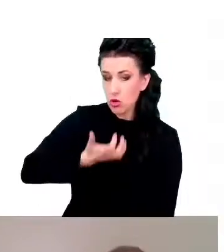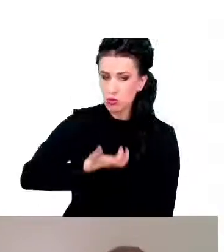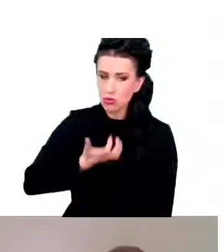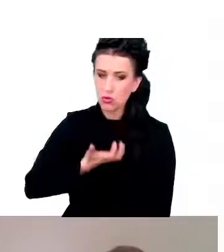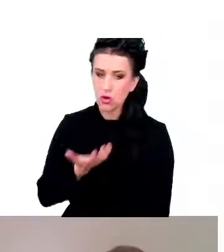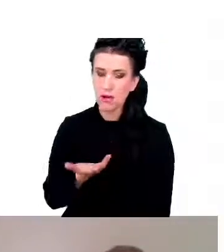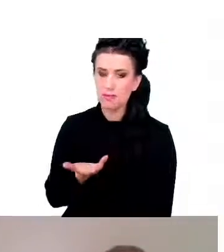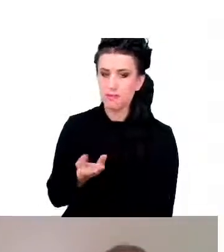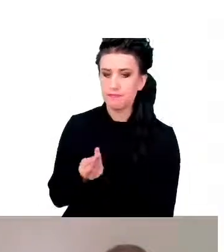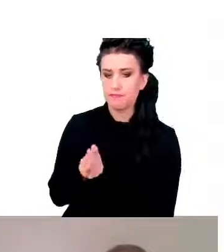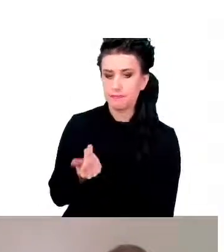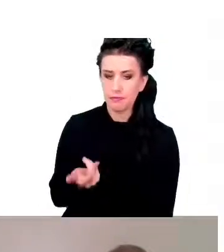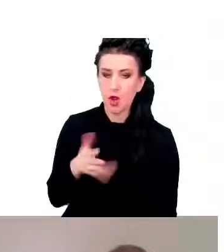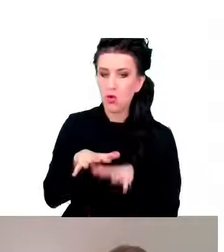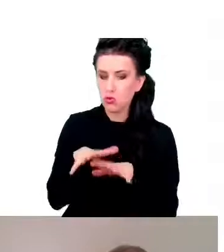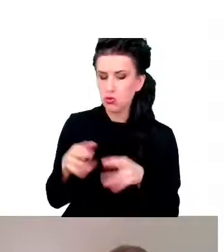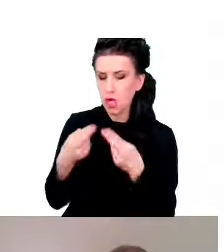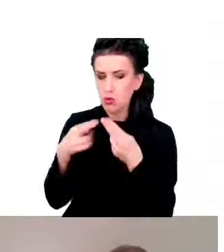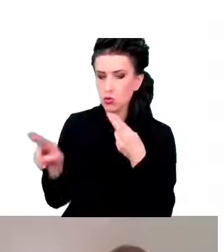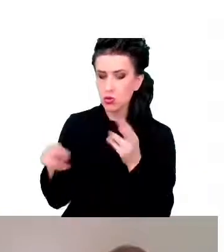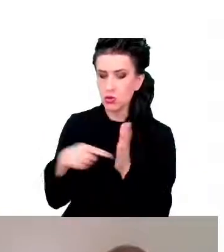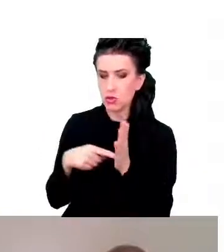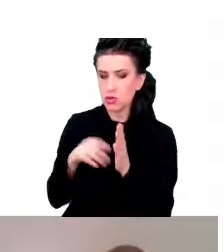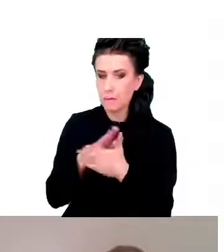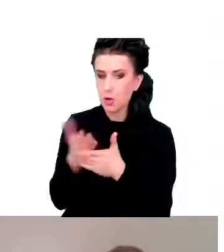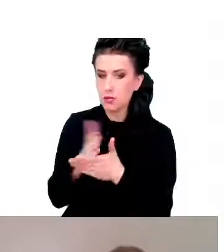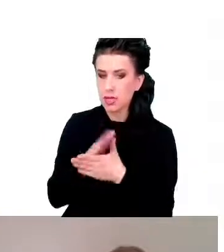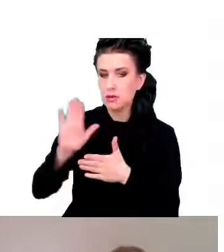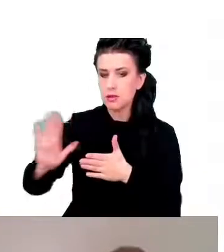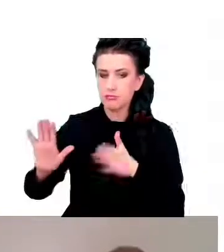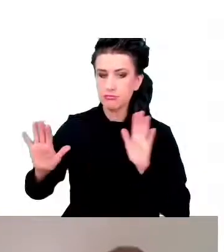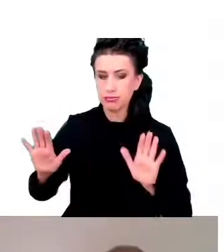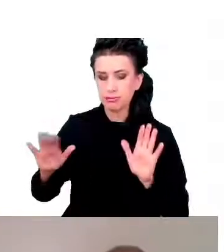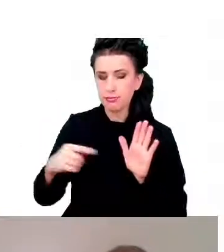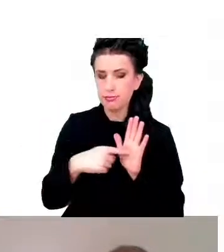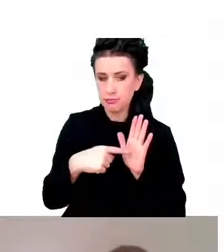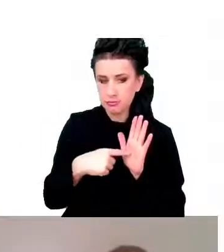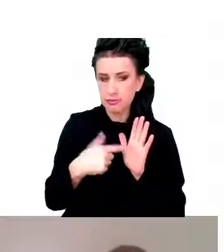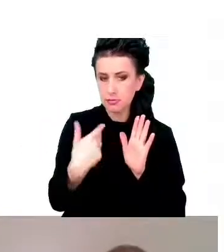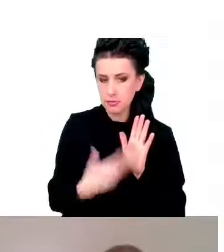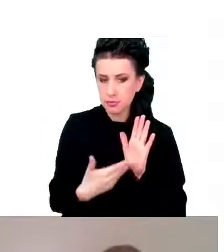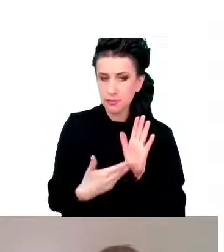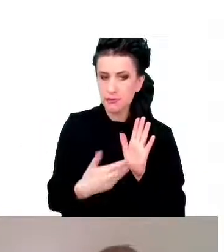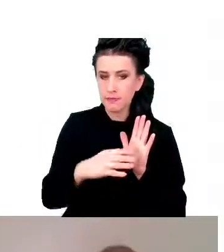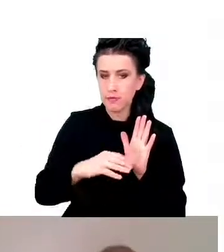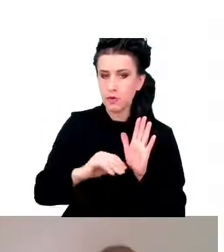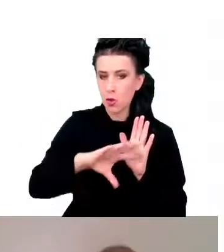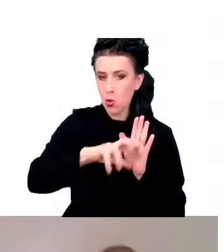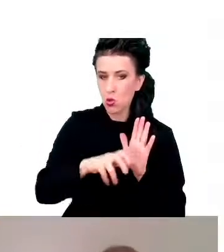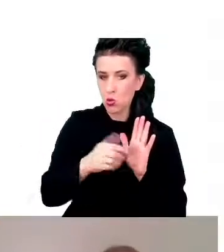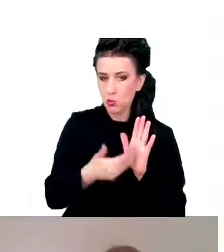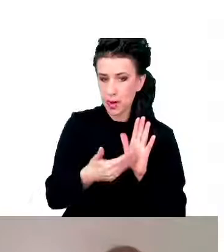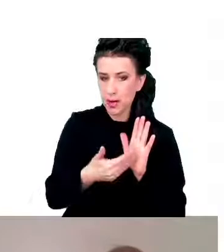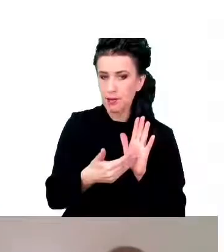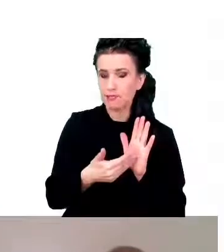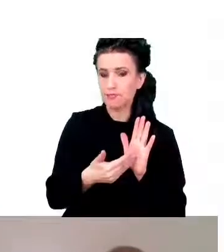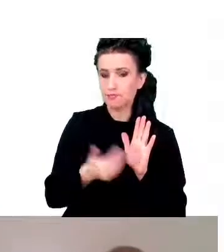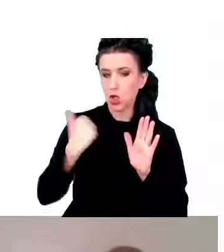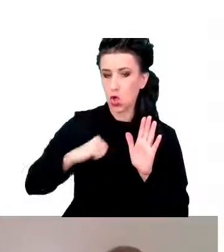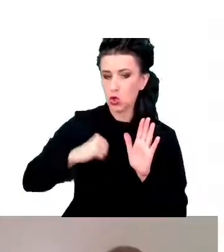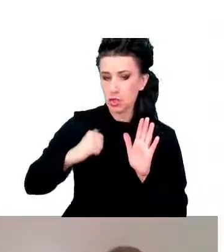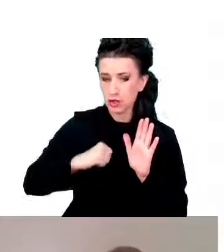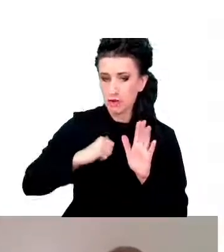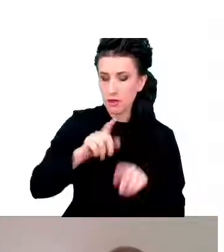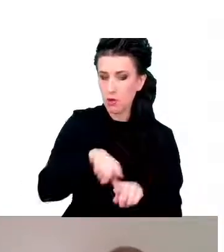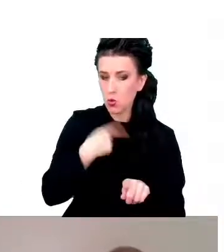duża różnica jest między właśnie między oczekiwaną długością